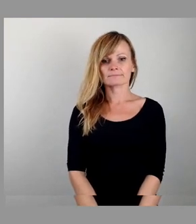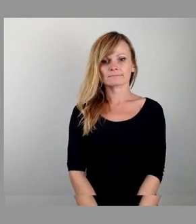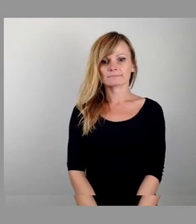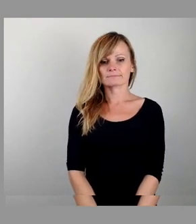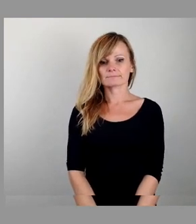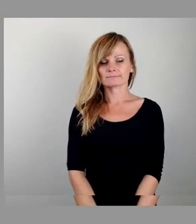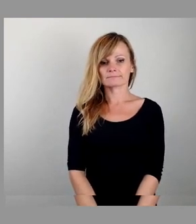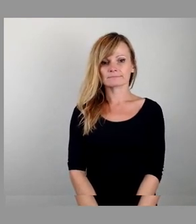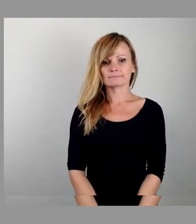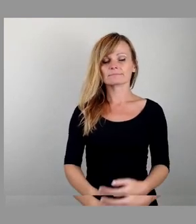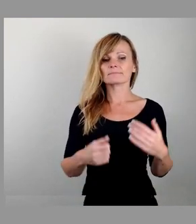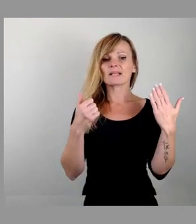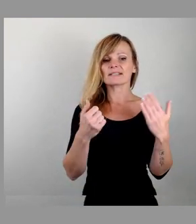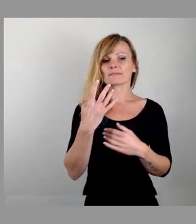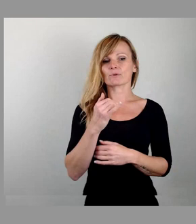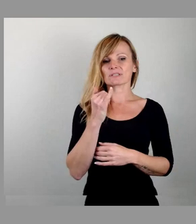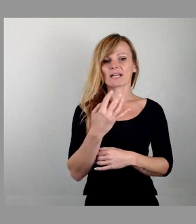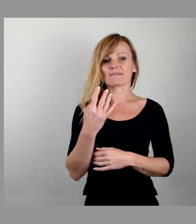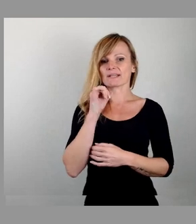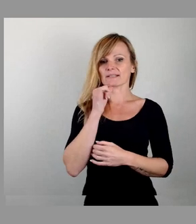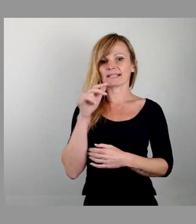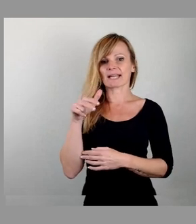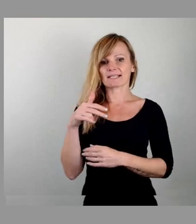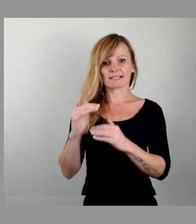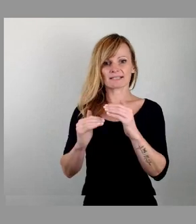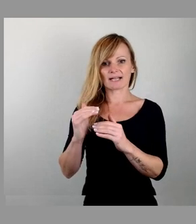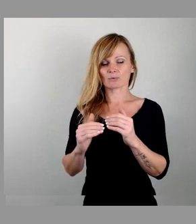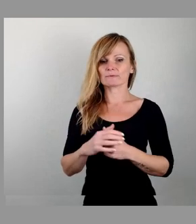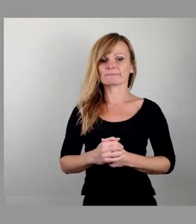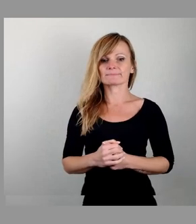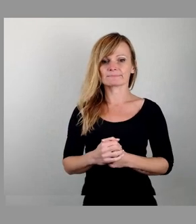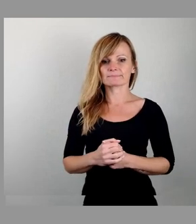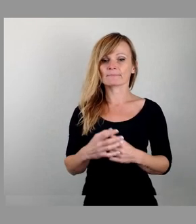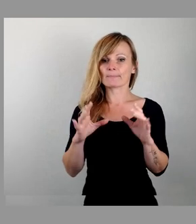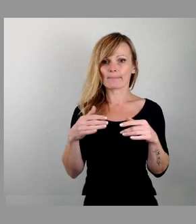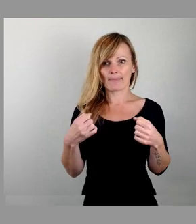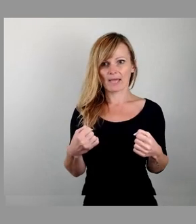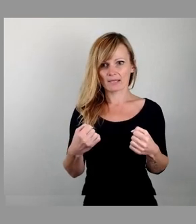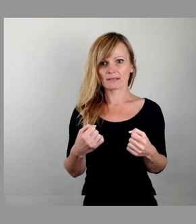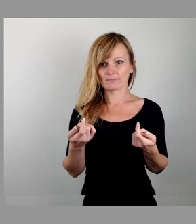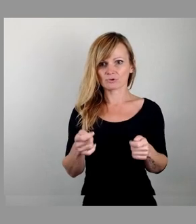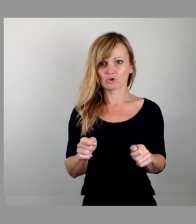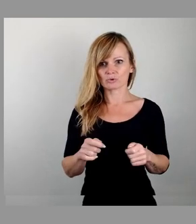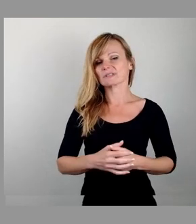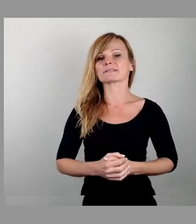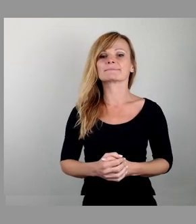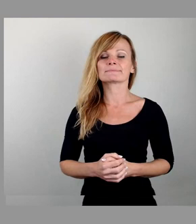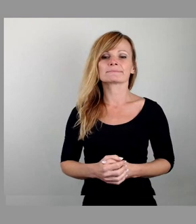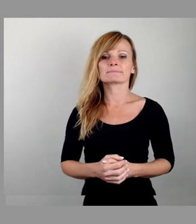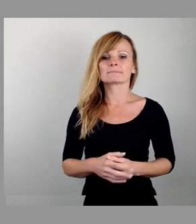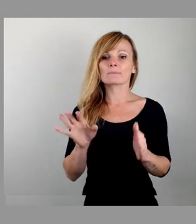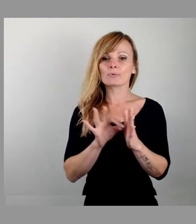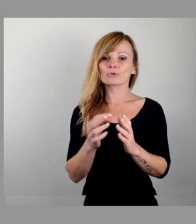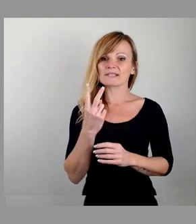Mit 46 Ja, 4 Nein, 13 Enthaltungen mehrheitlich beschlossen. Wir kommen jetzt zu Punkt 2.